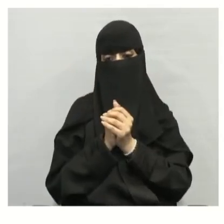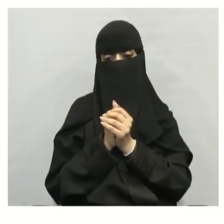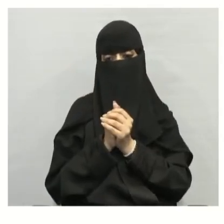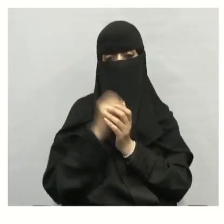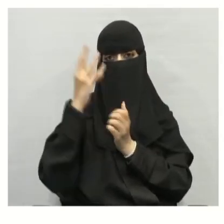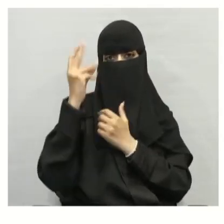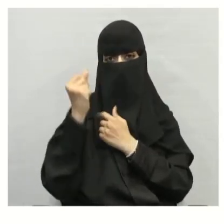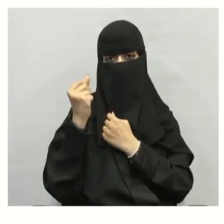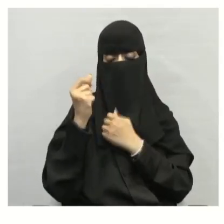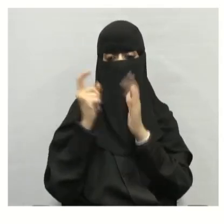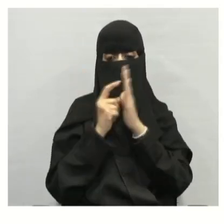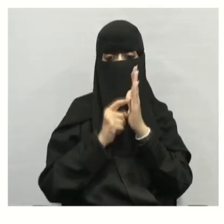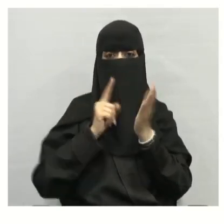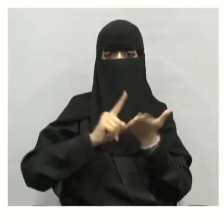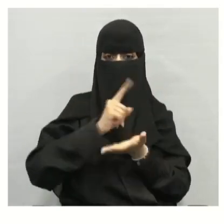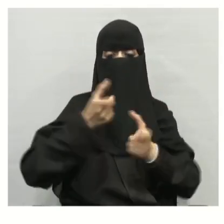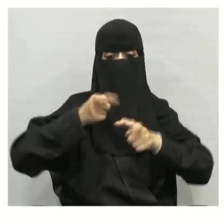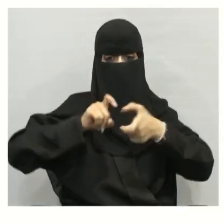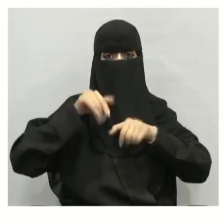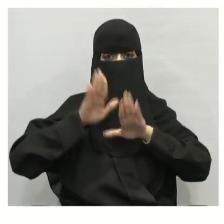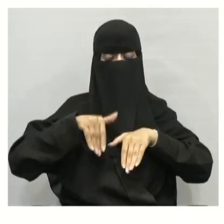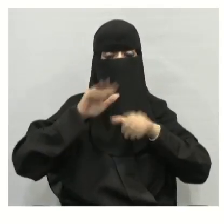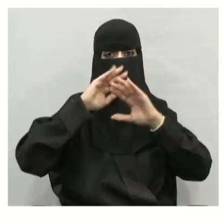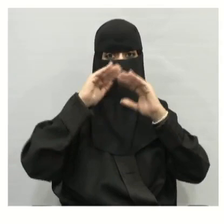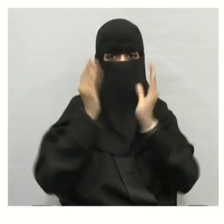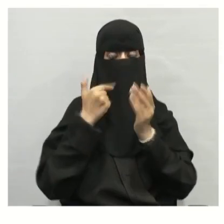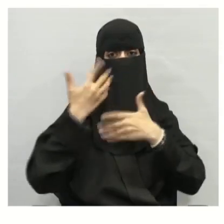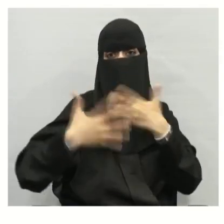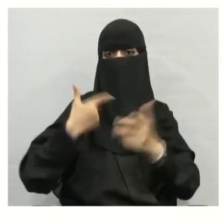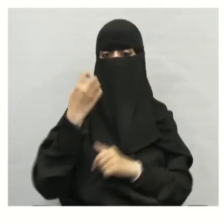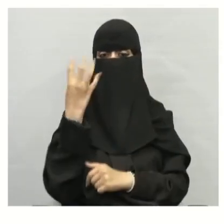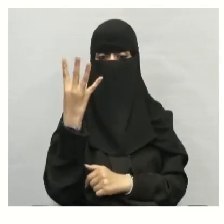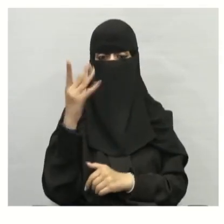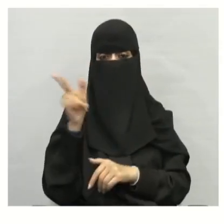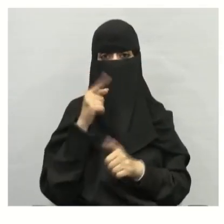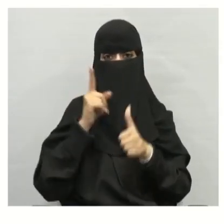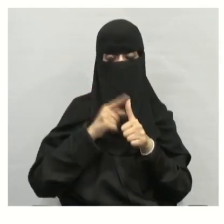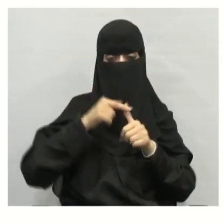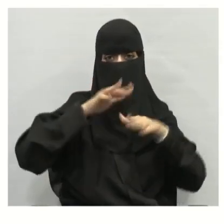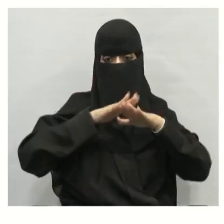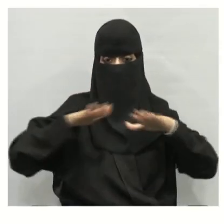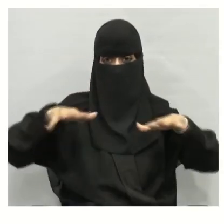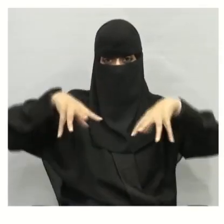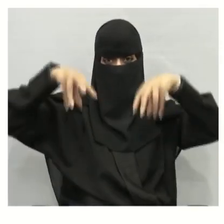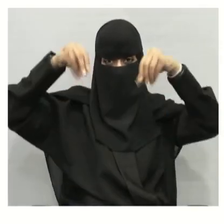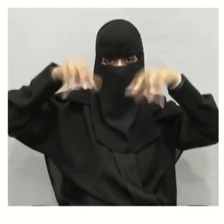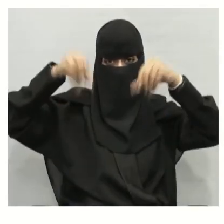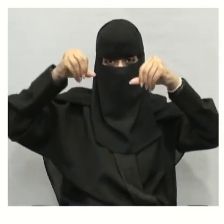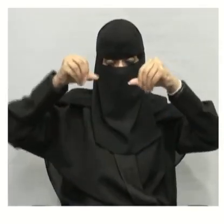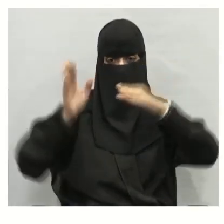عدد الأنظمة البيئية المكونة للغلاف الحيوي أربعة هي الصحارة،